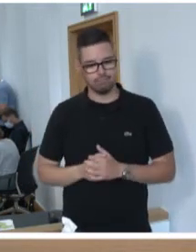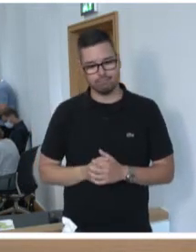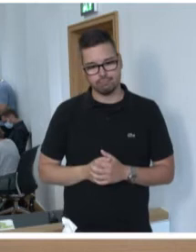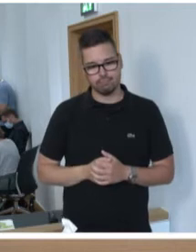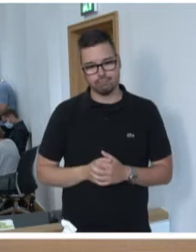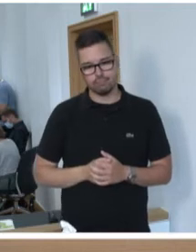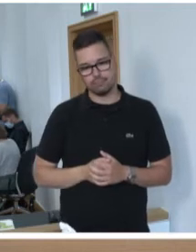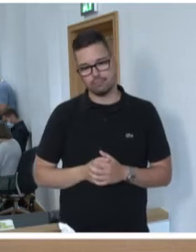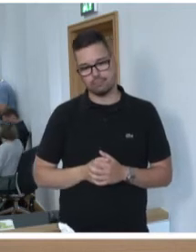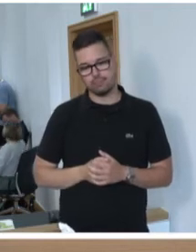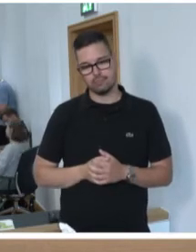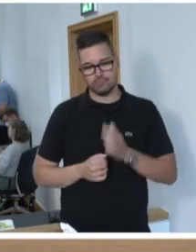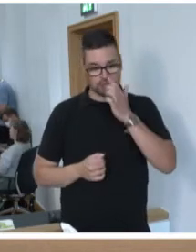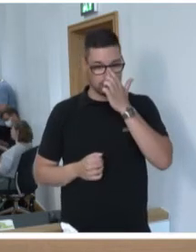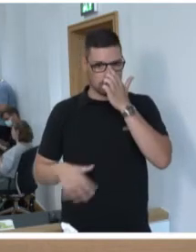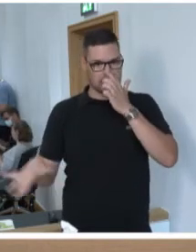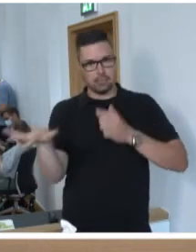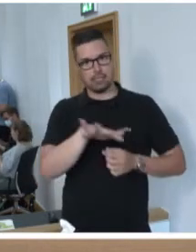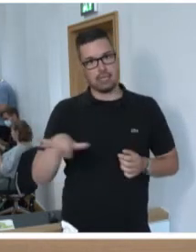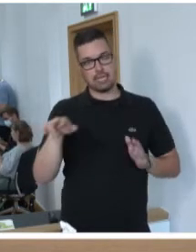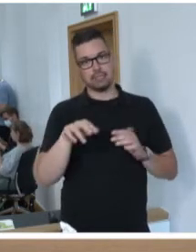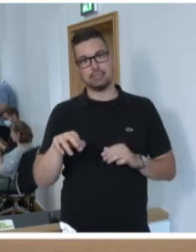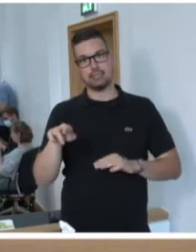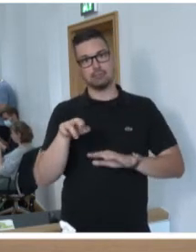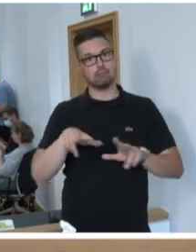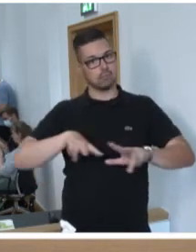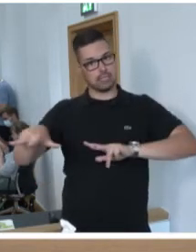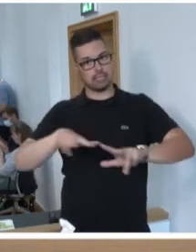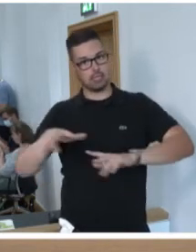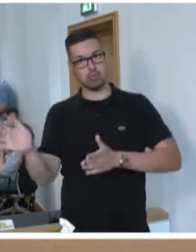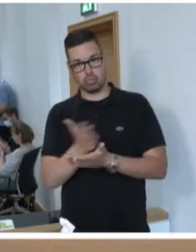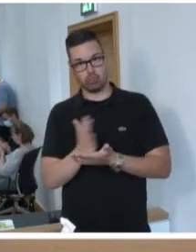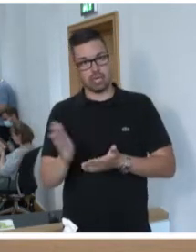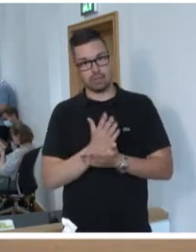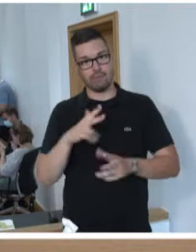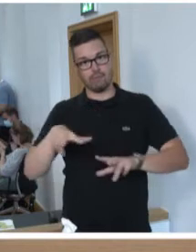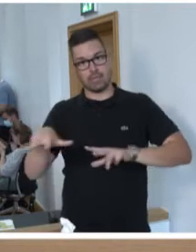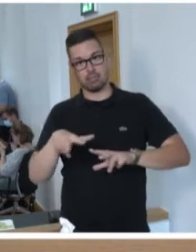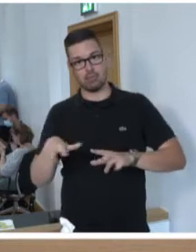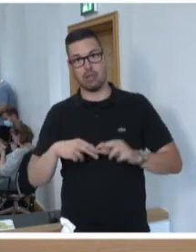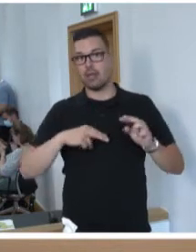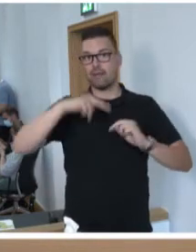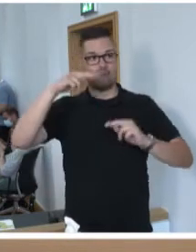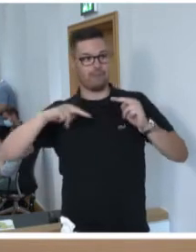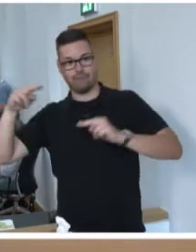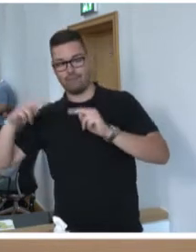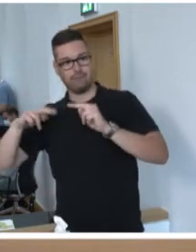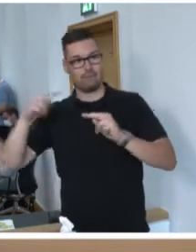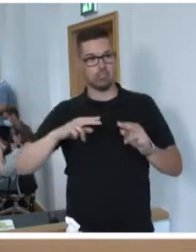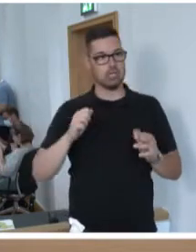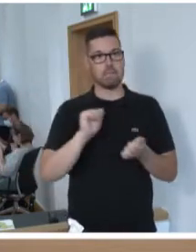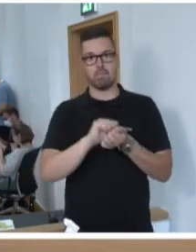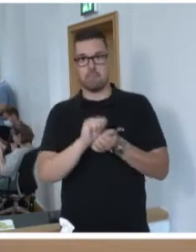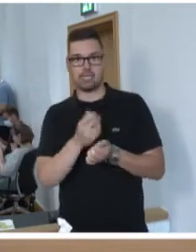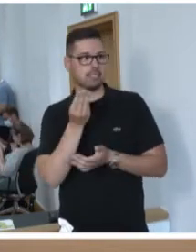Die Landesregierung hat in den letzten Tagen während der entscheidenden Verhandlungen unterschiedliche Wasserstandsmeldungen an die regionale Presse